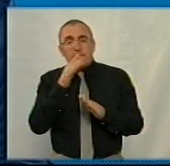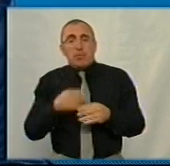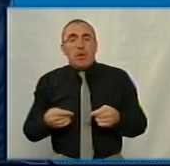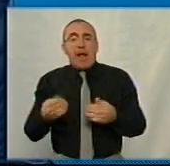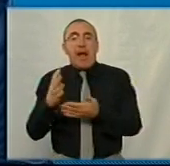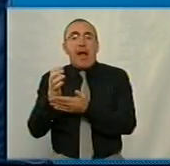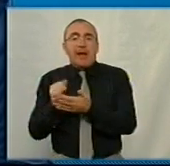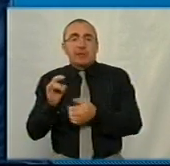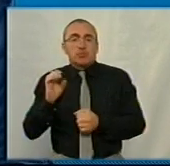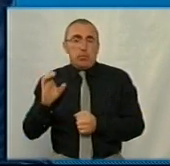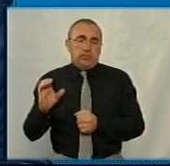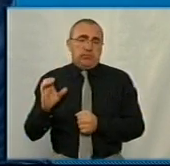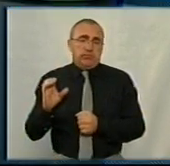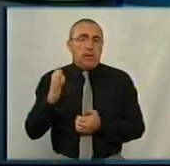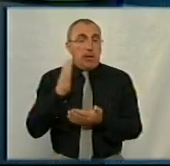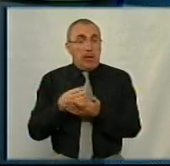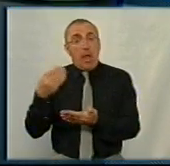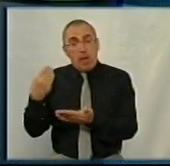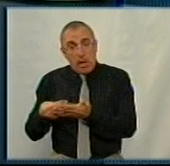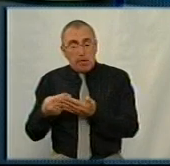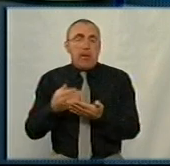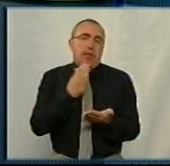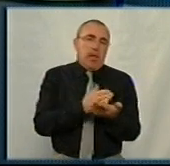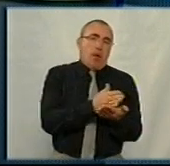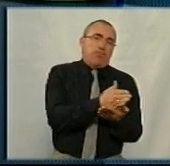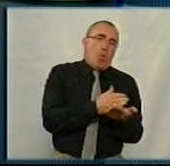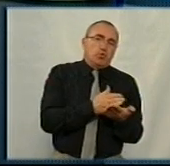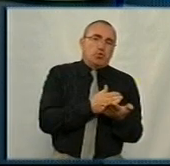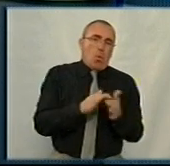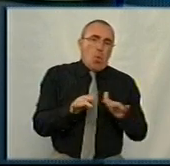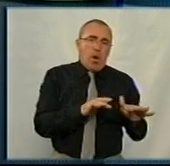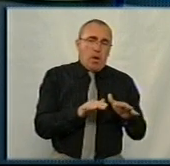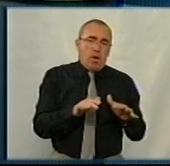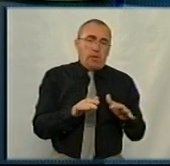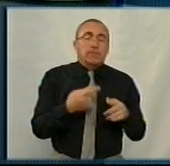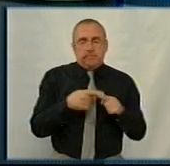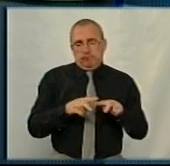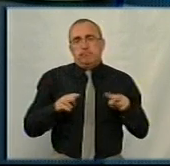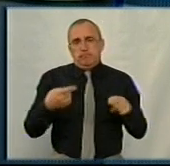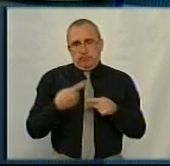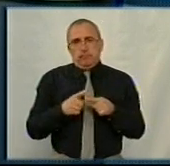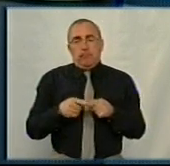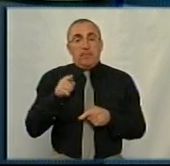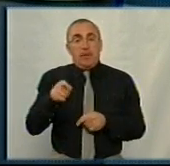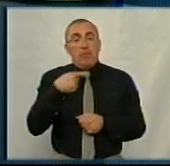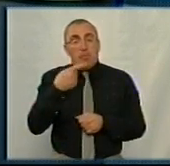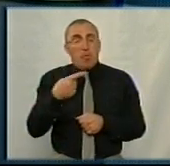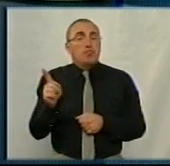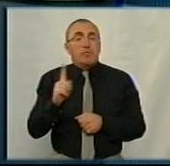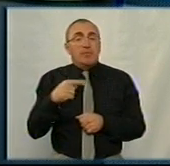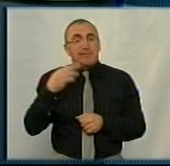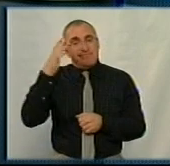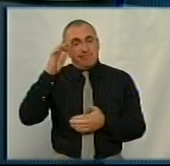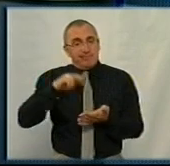ресурсу. Є гроші, є послуга. Не буде грошей, то… Так, саме так. Тобто, мова йде про те, що ми намагаємося